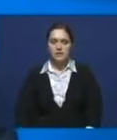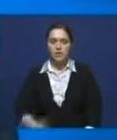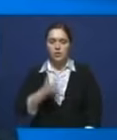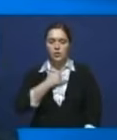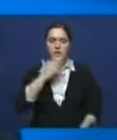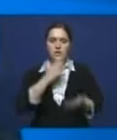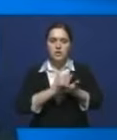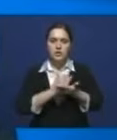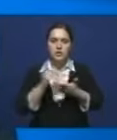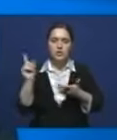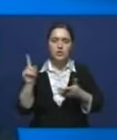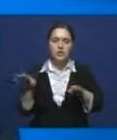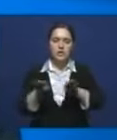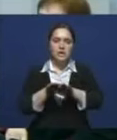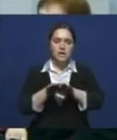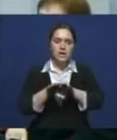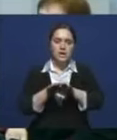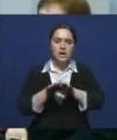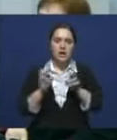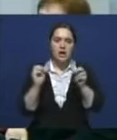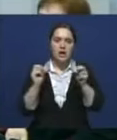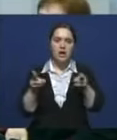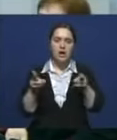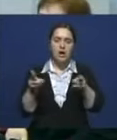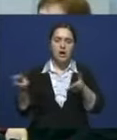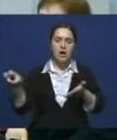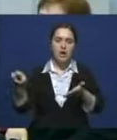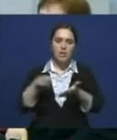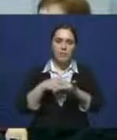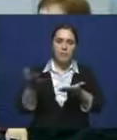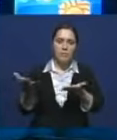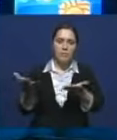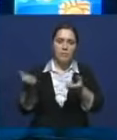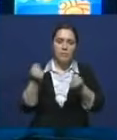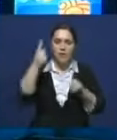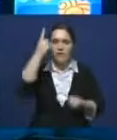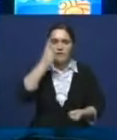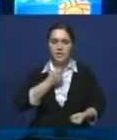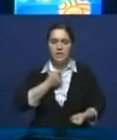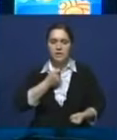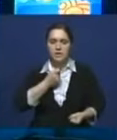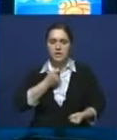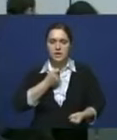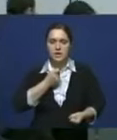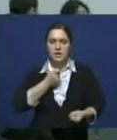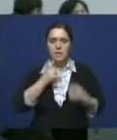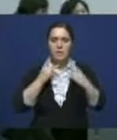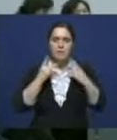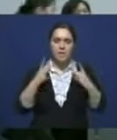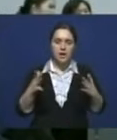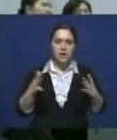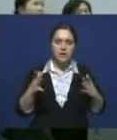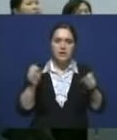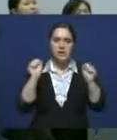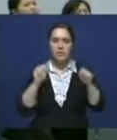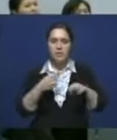такая функция, как принимать уведомления о наших праздниках национальных,